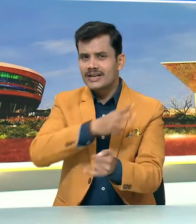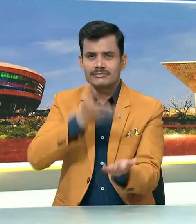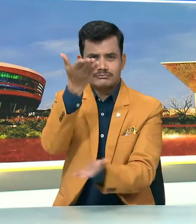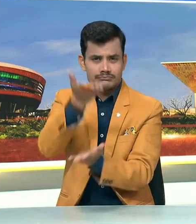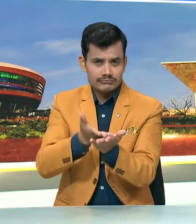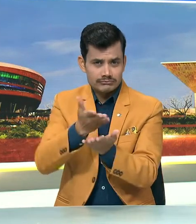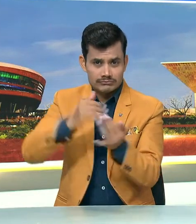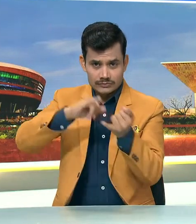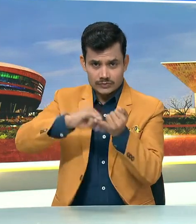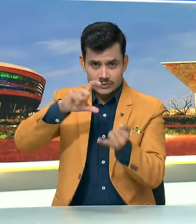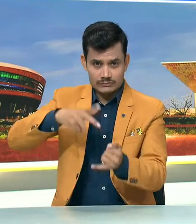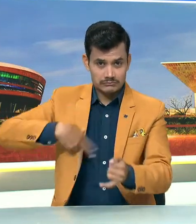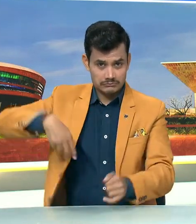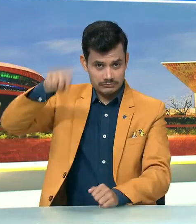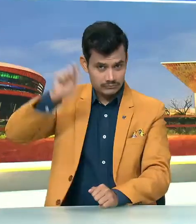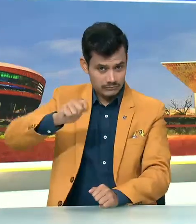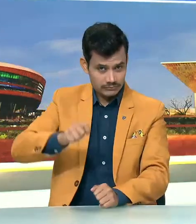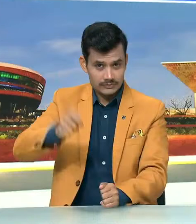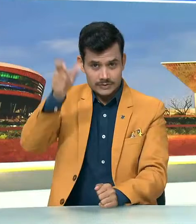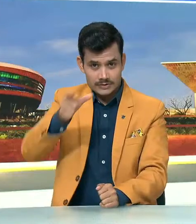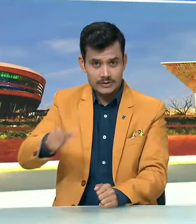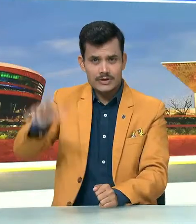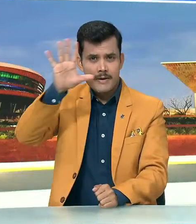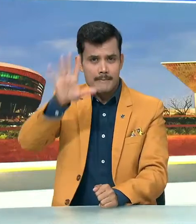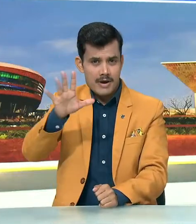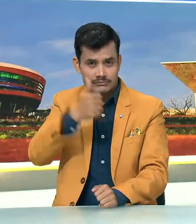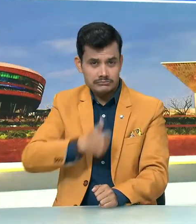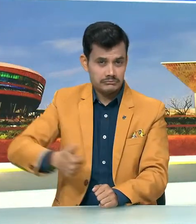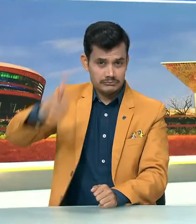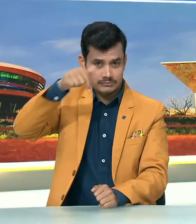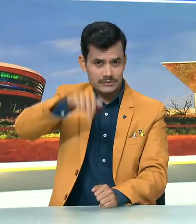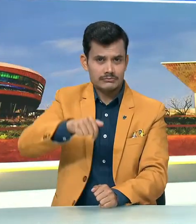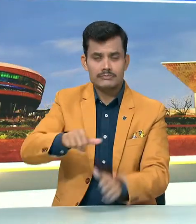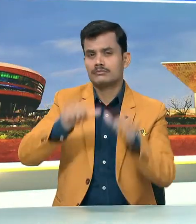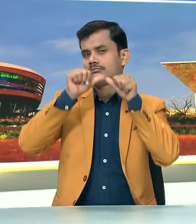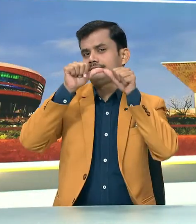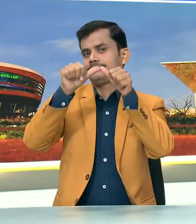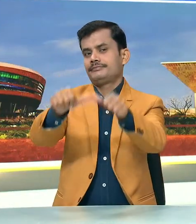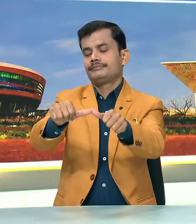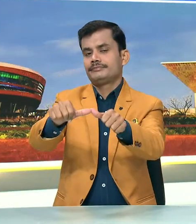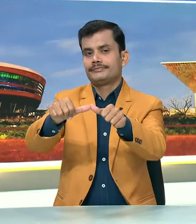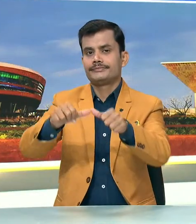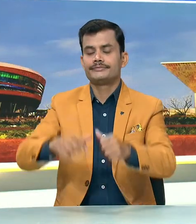सुप्रीम कोर्ट की पाच जजों की समिधान पीट आज सुनाएगी फैसला